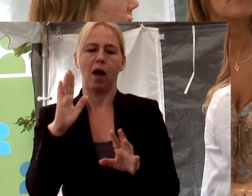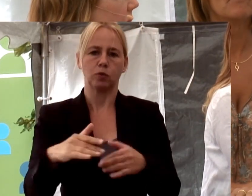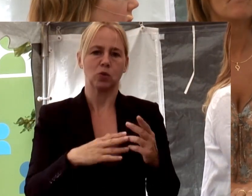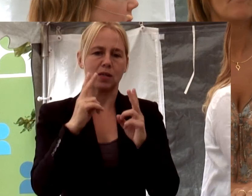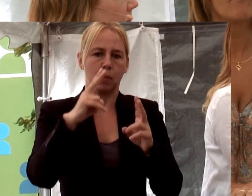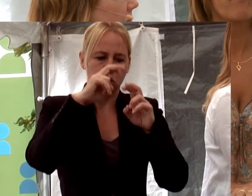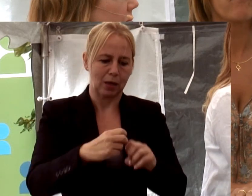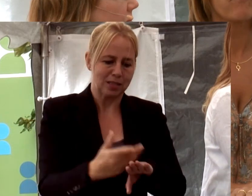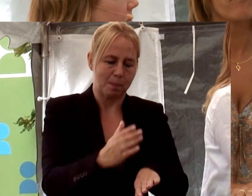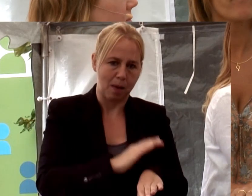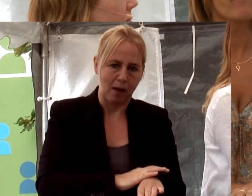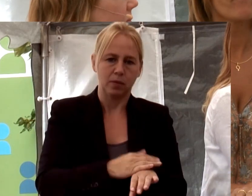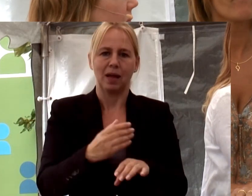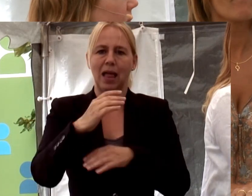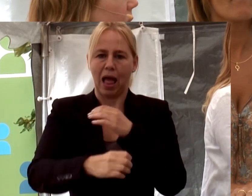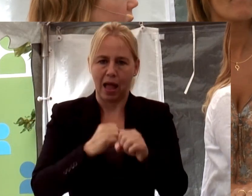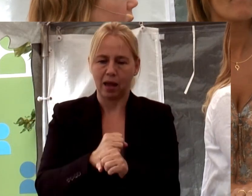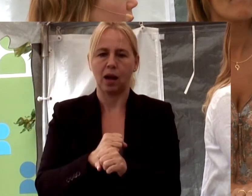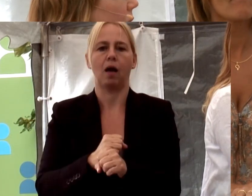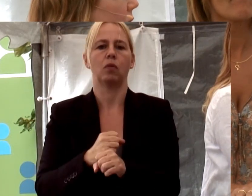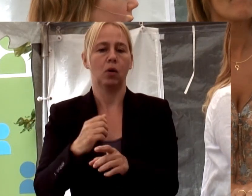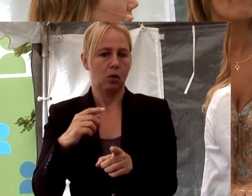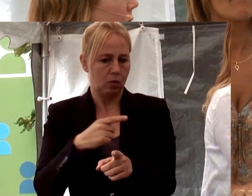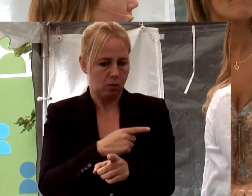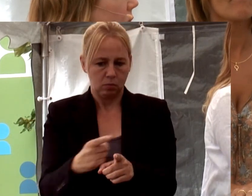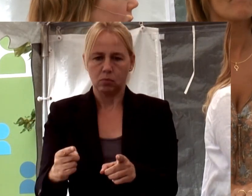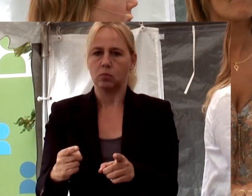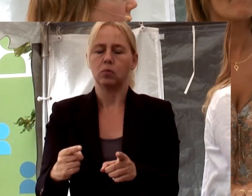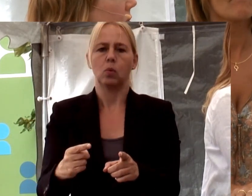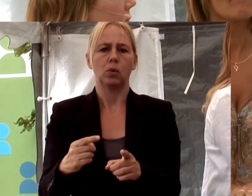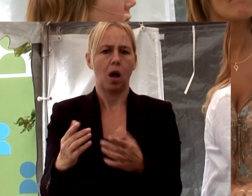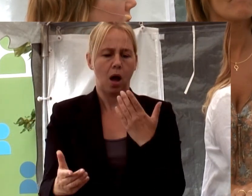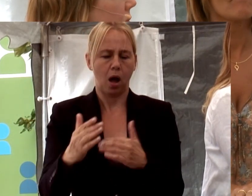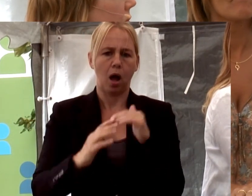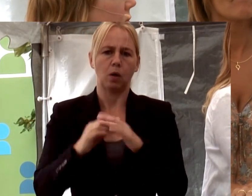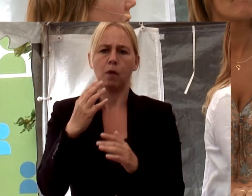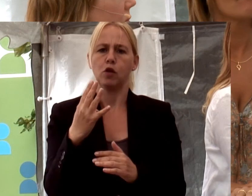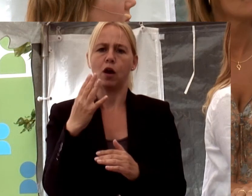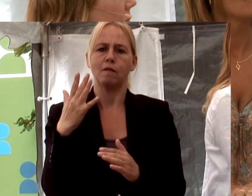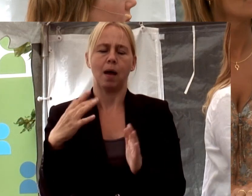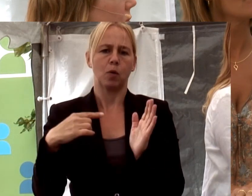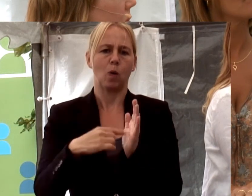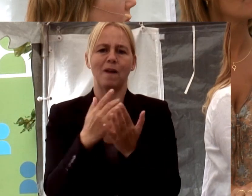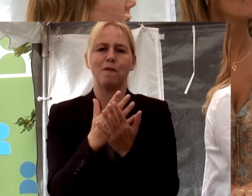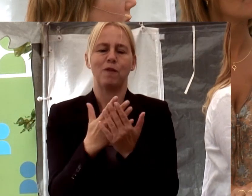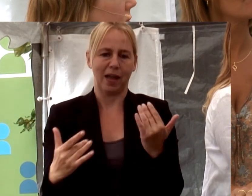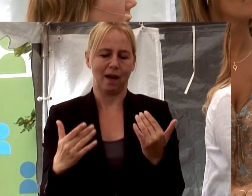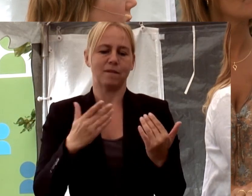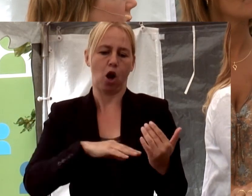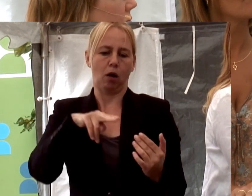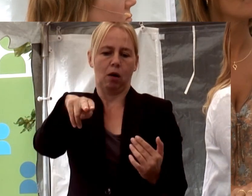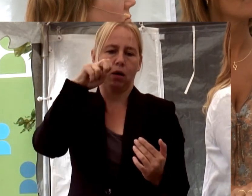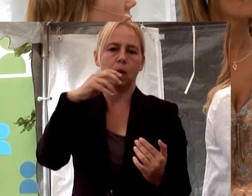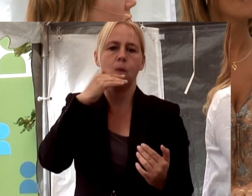Spanien och i Storbritannien. Alltså det rör sig om fyra, fem gånger fler tar den unga personen.